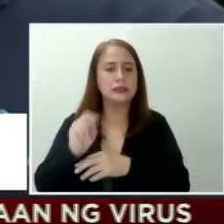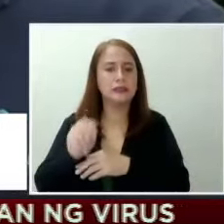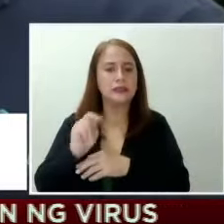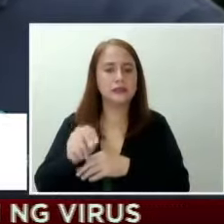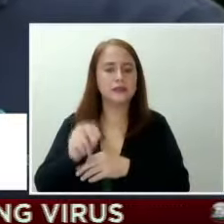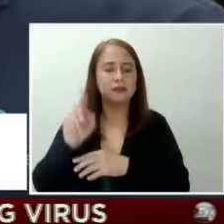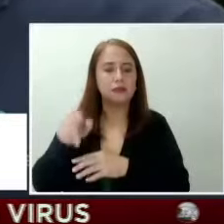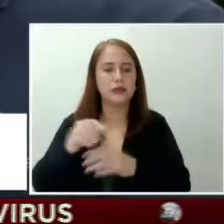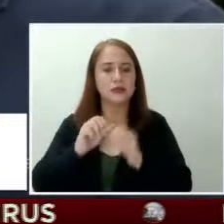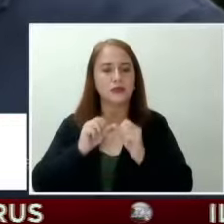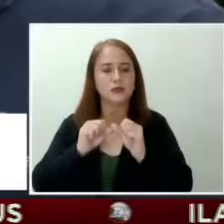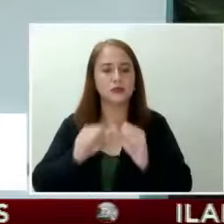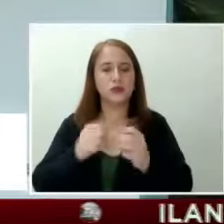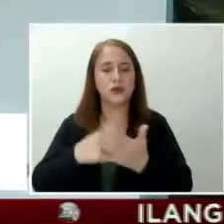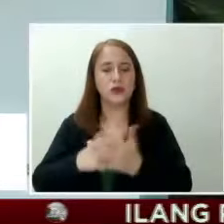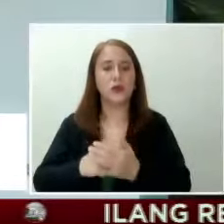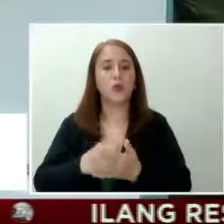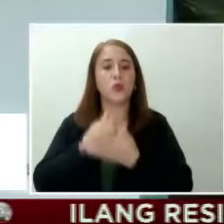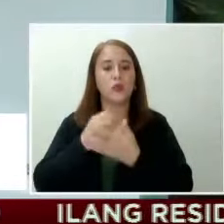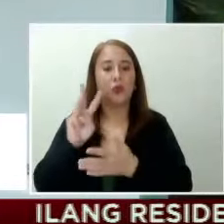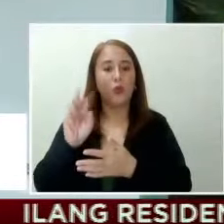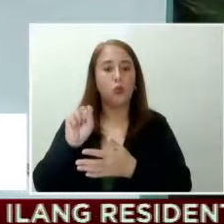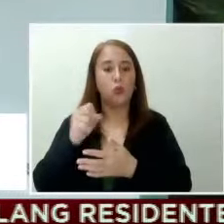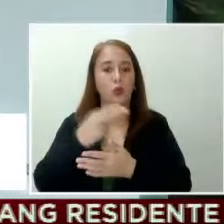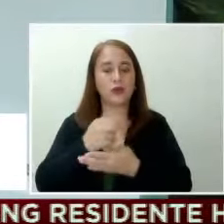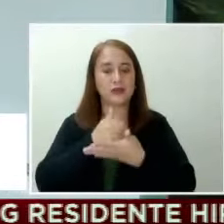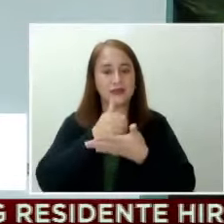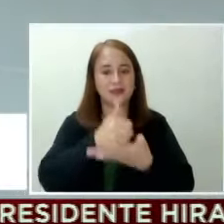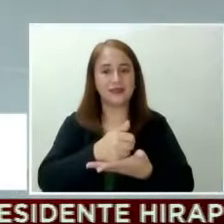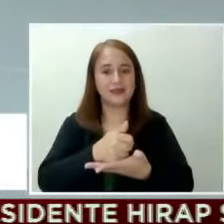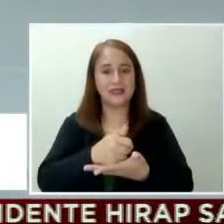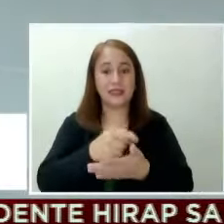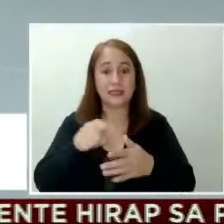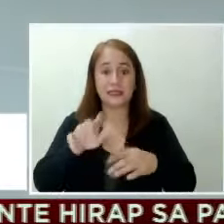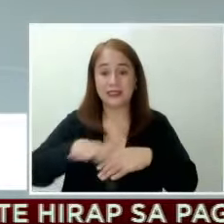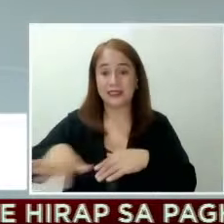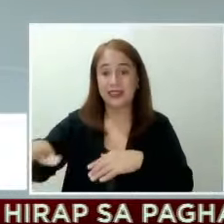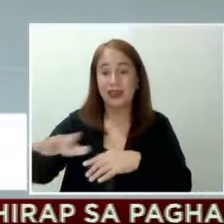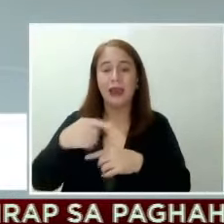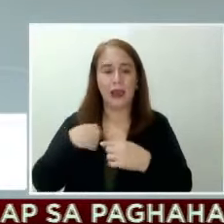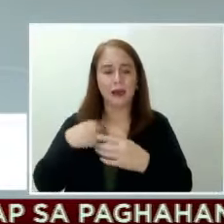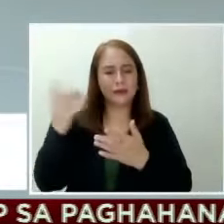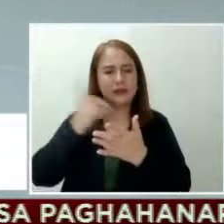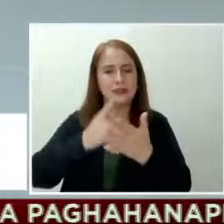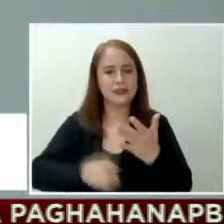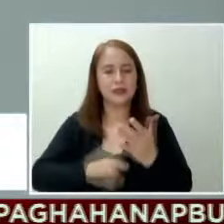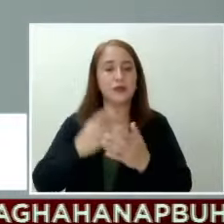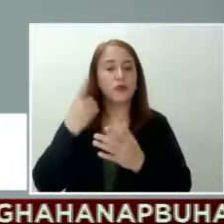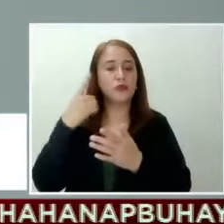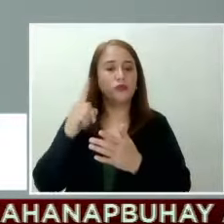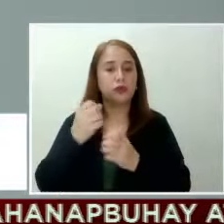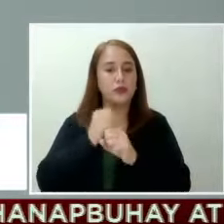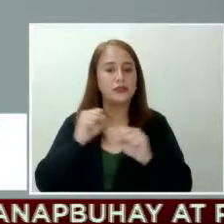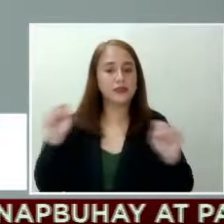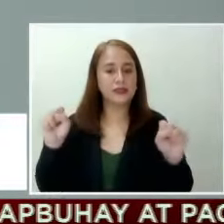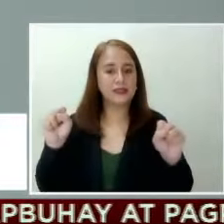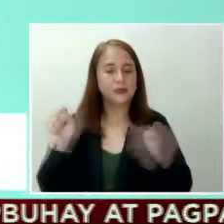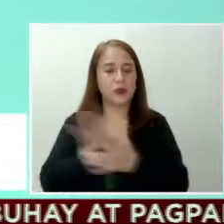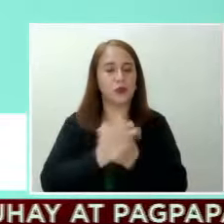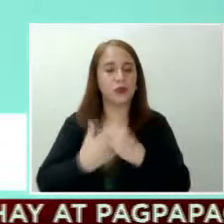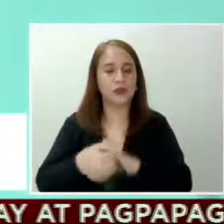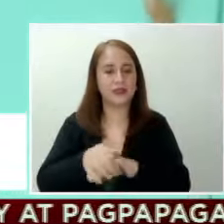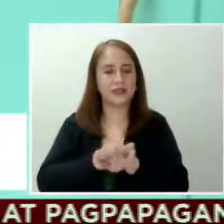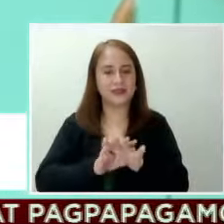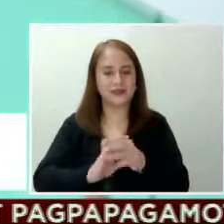isulong ang wash interventions. Bawat hand-washing facility ay idinisenyo para sa mas ligtas na paghuhugas ng kamay.